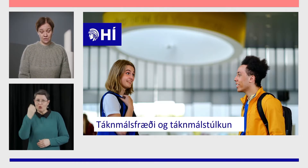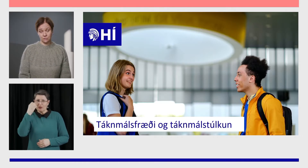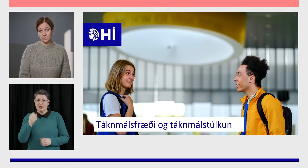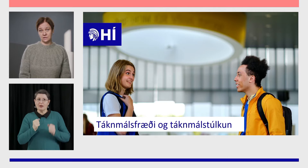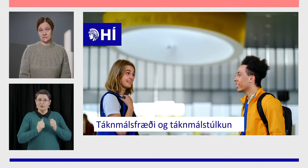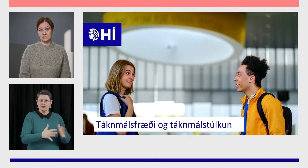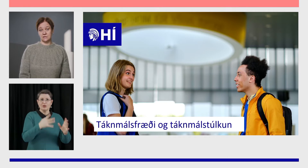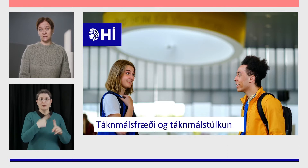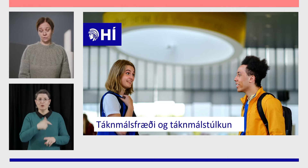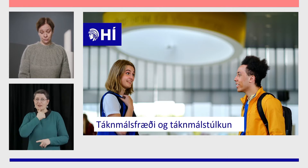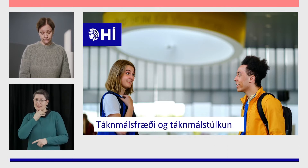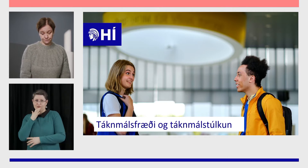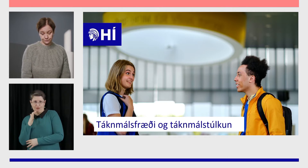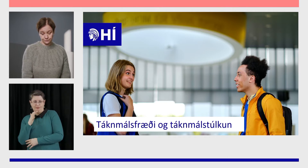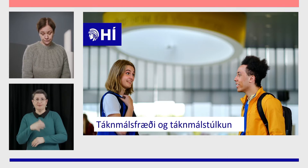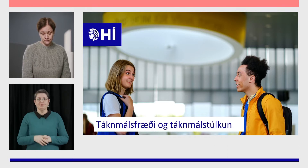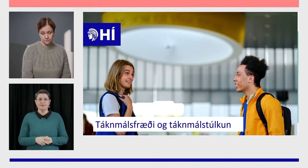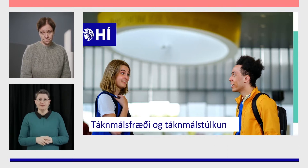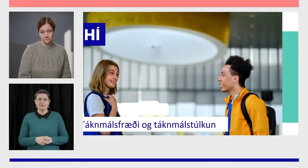tækmáli og á íslenskri tungu.